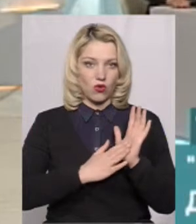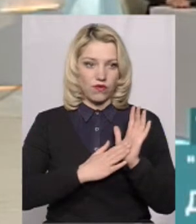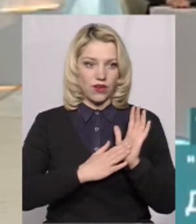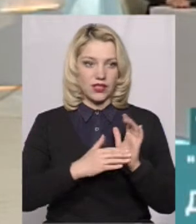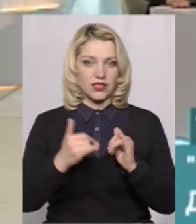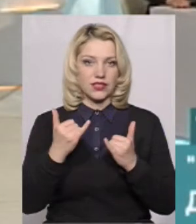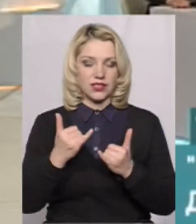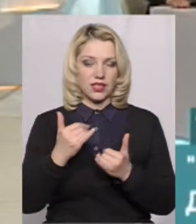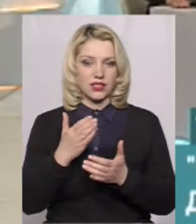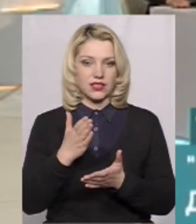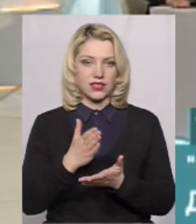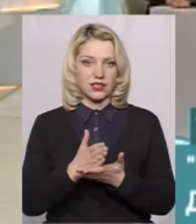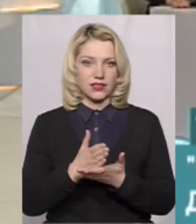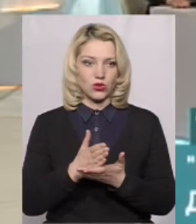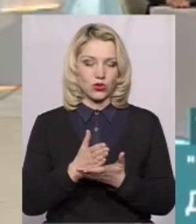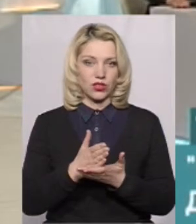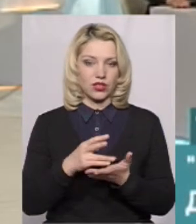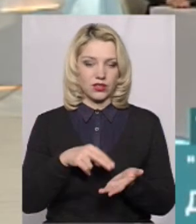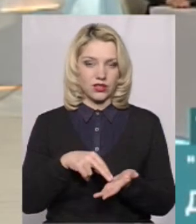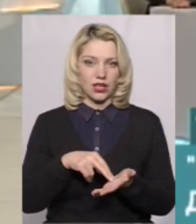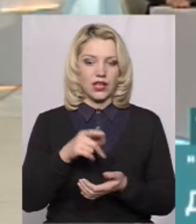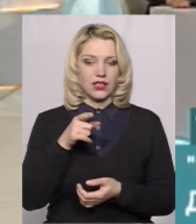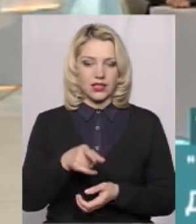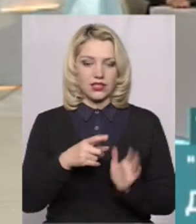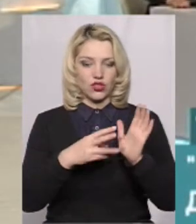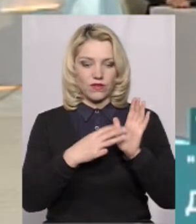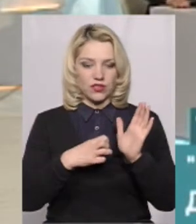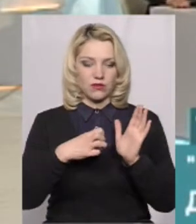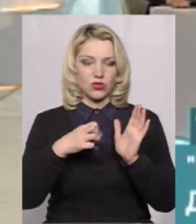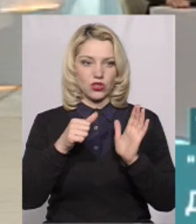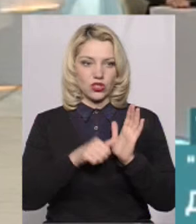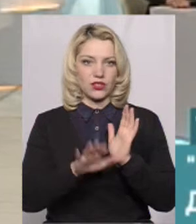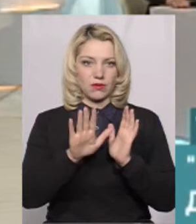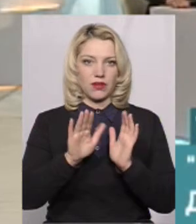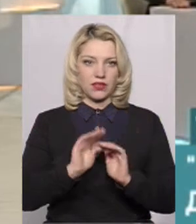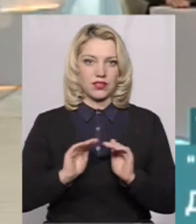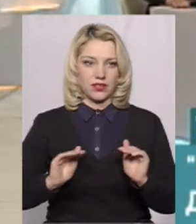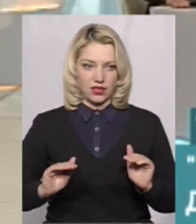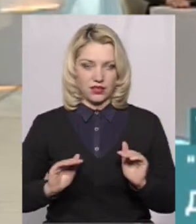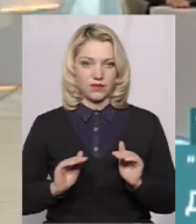зараз стоїть 1865 дітей.